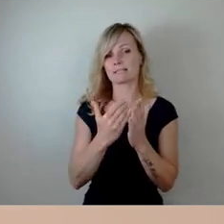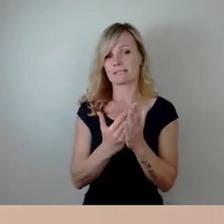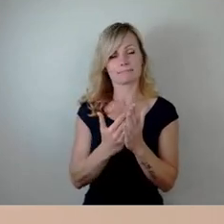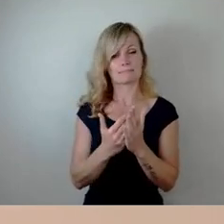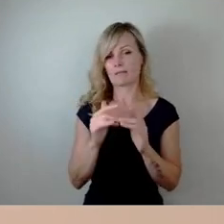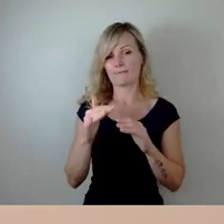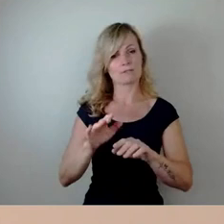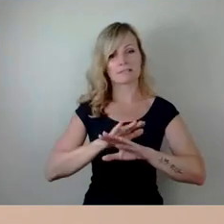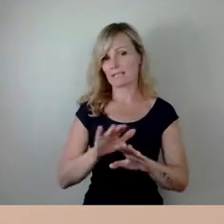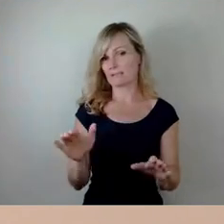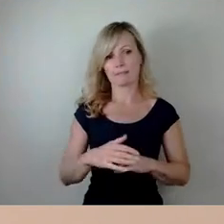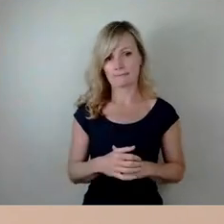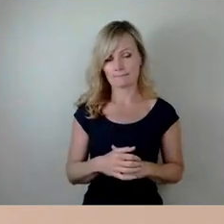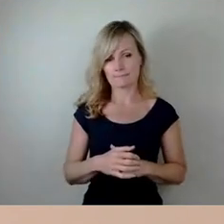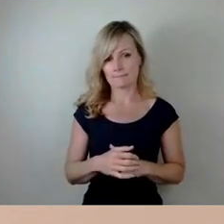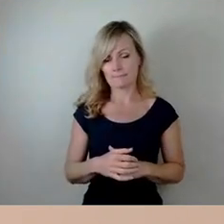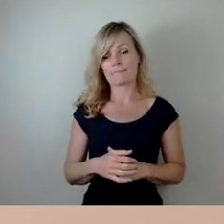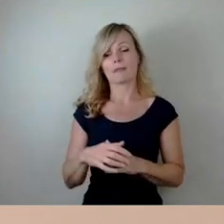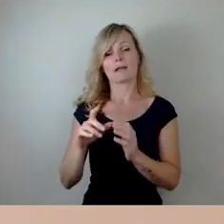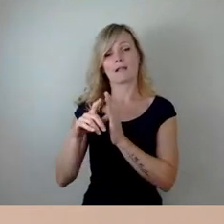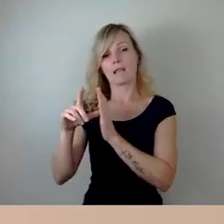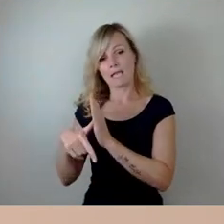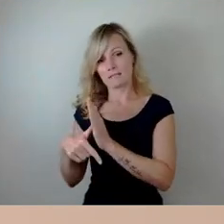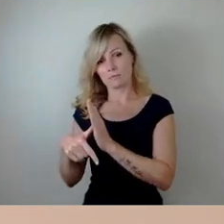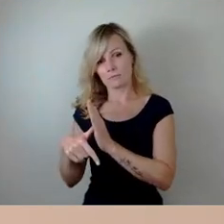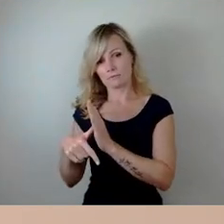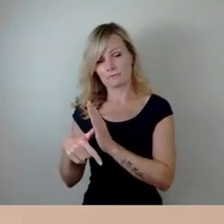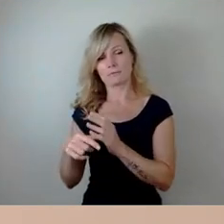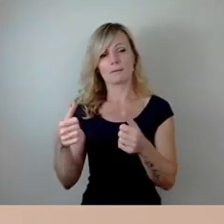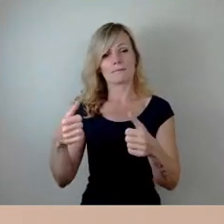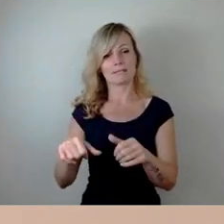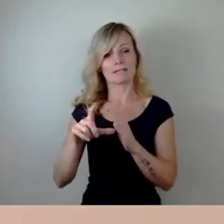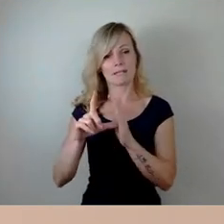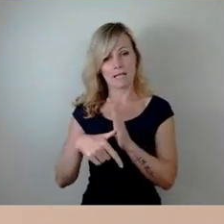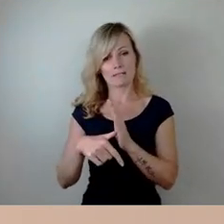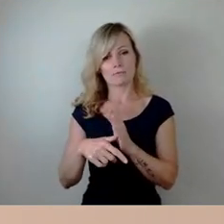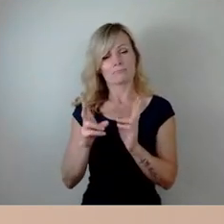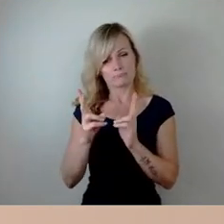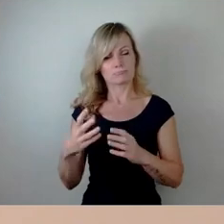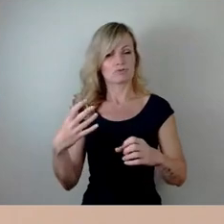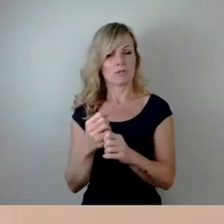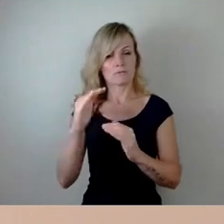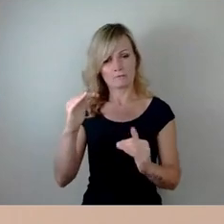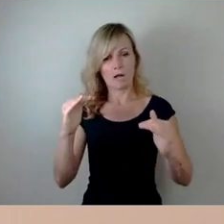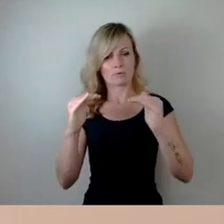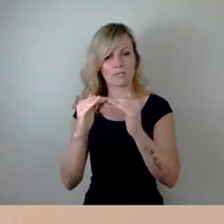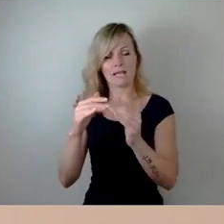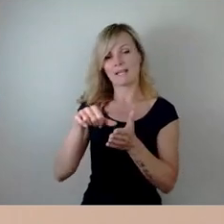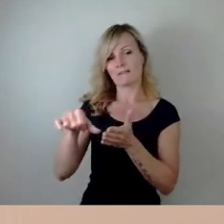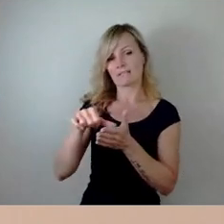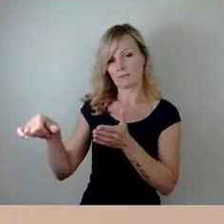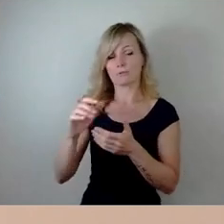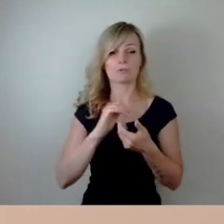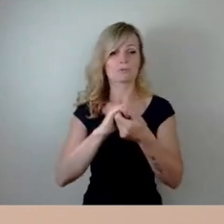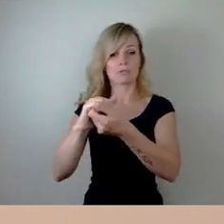ausreichend als Pflichtleistungen ausfinanziert bekommen und damit die solidarische Finanzierung zwischen Bund,